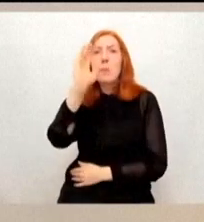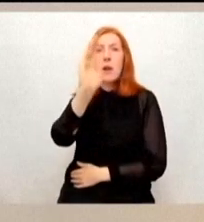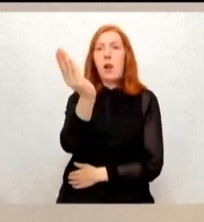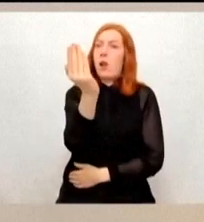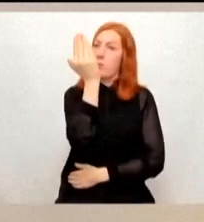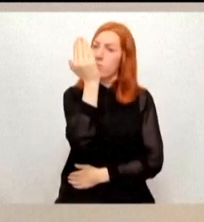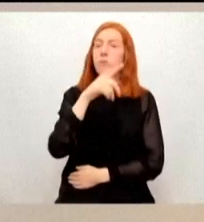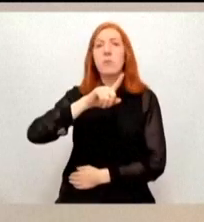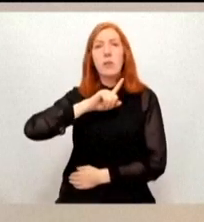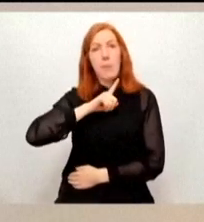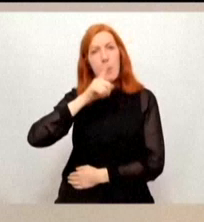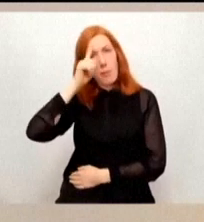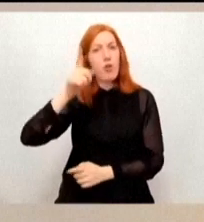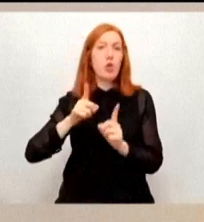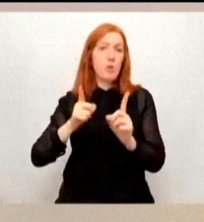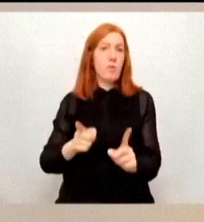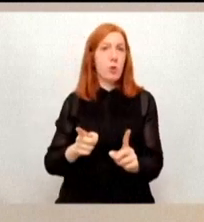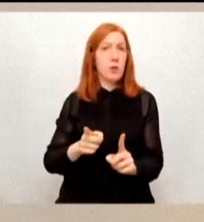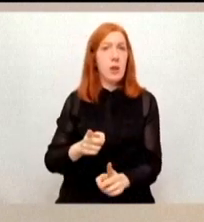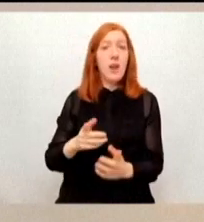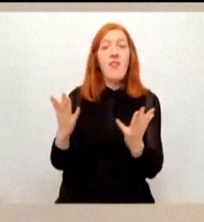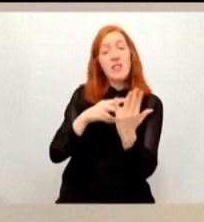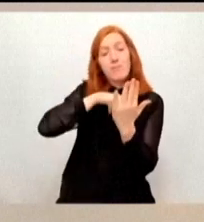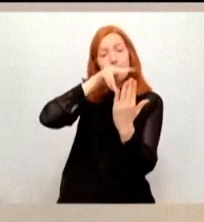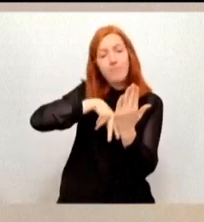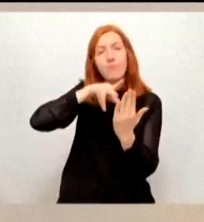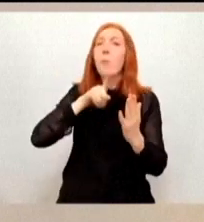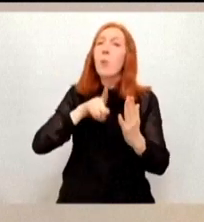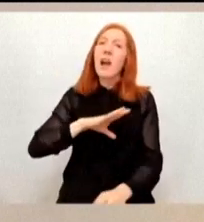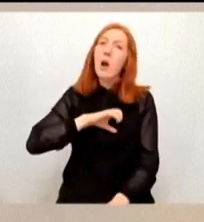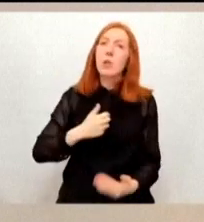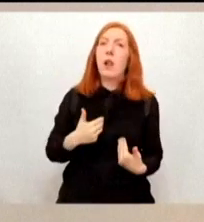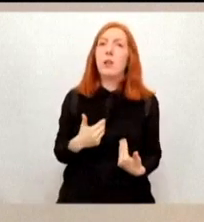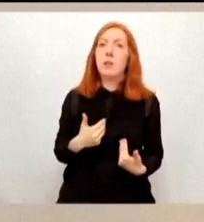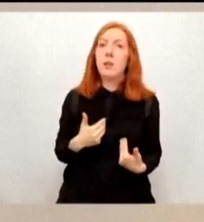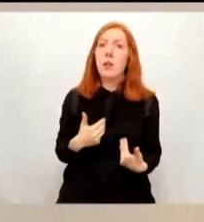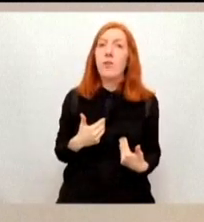und halten dem Stand, was wir sehen, und relativieren es nicht.